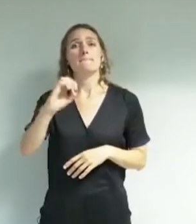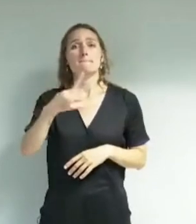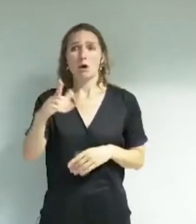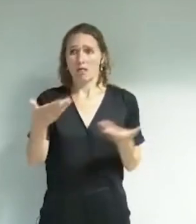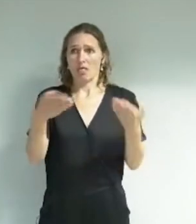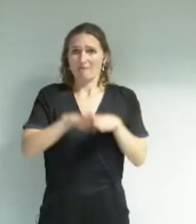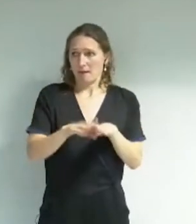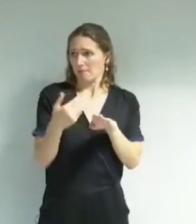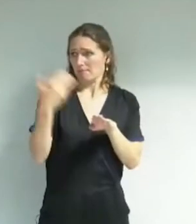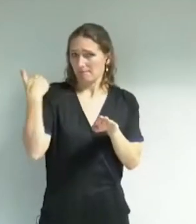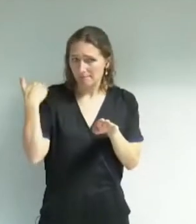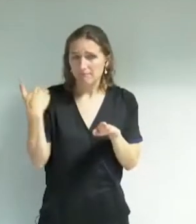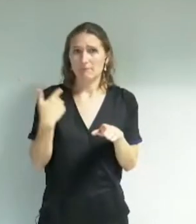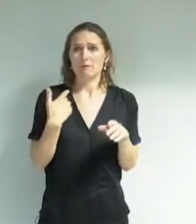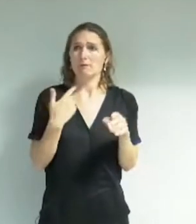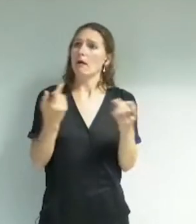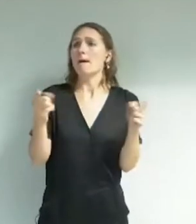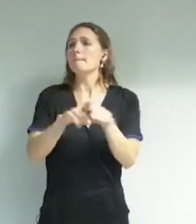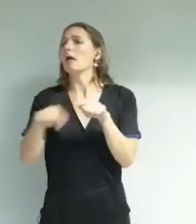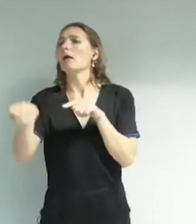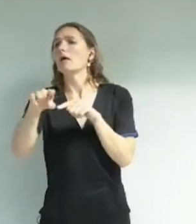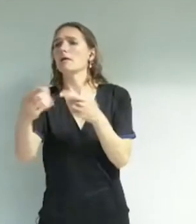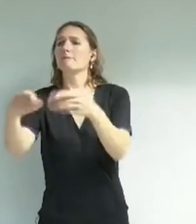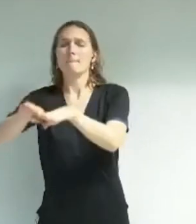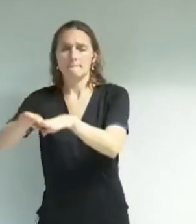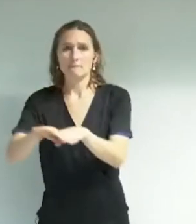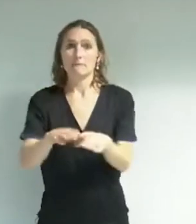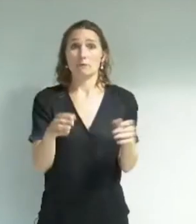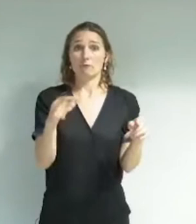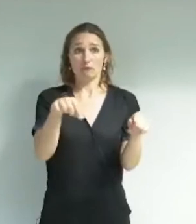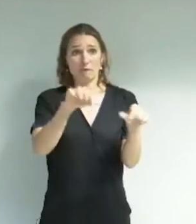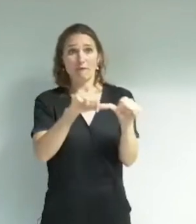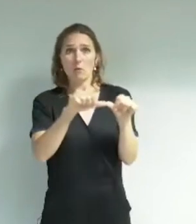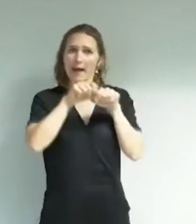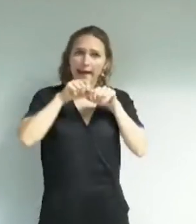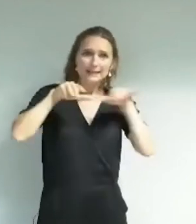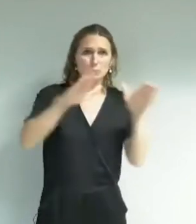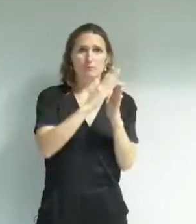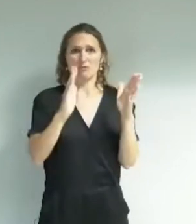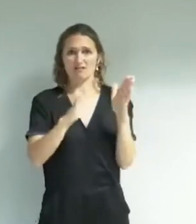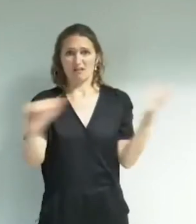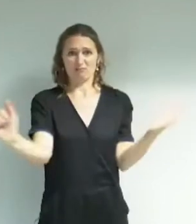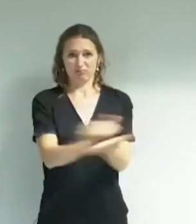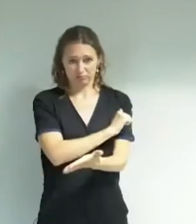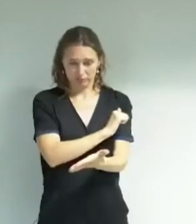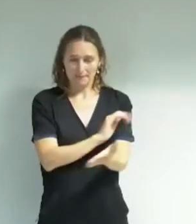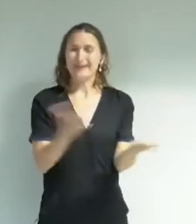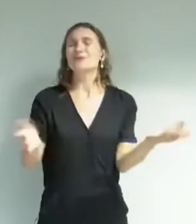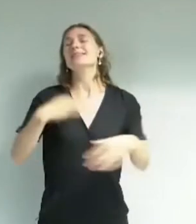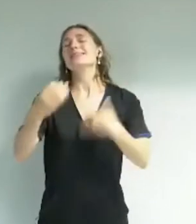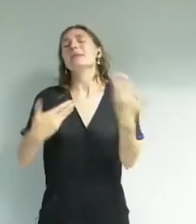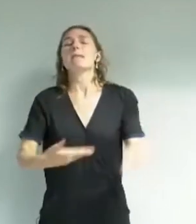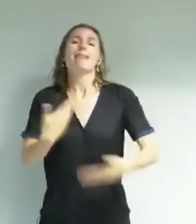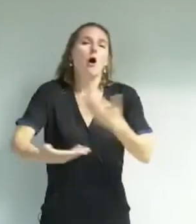Donc, en fait, vous avez détruit un réseau des bibliothèques pour nous expliquer aujourd'hui que vous allez en reconstruire un. Sauf que depuis six